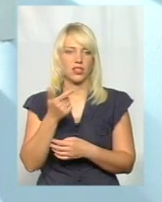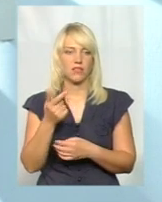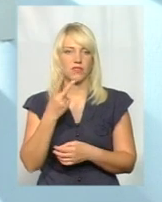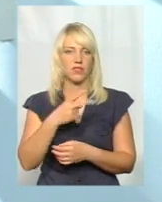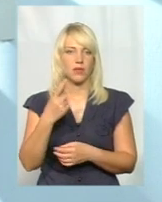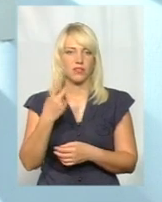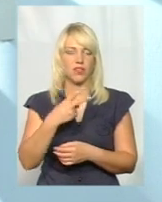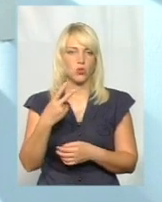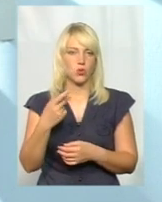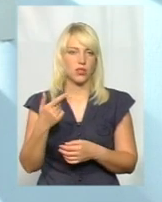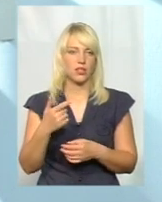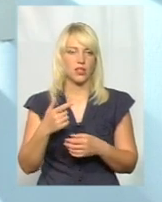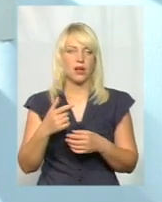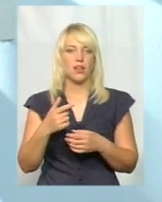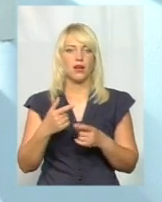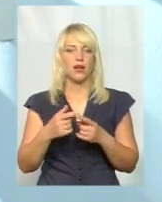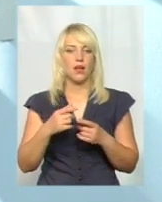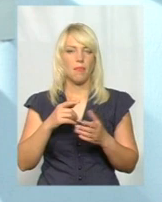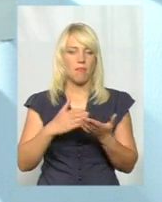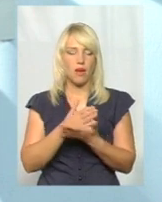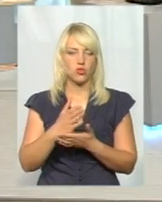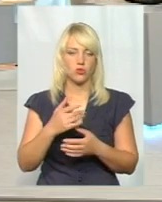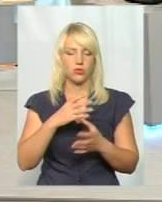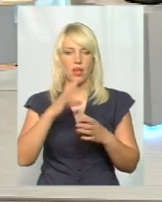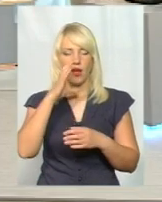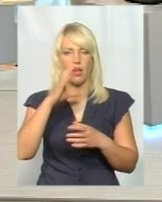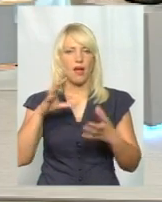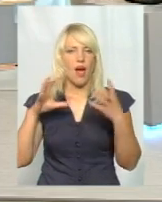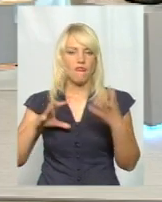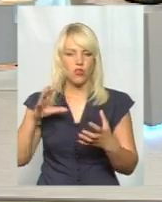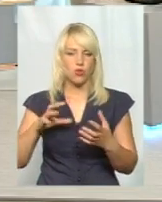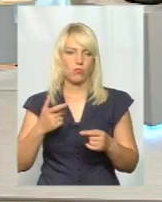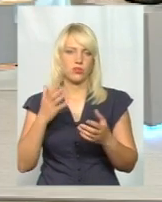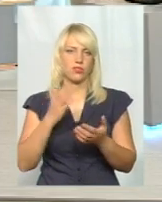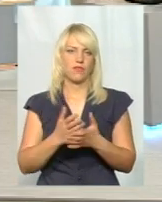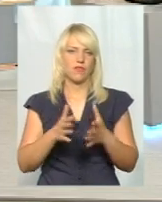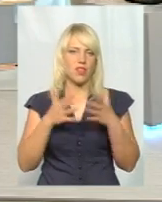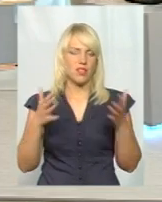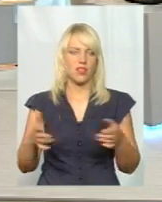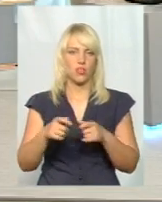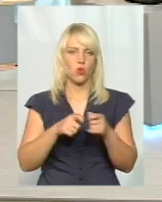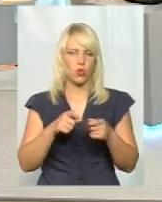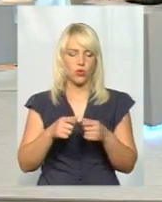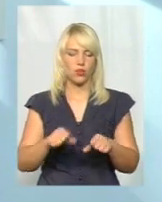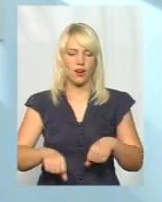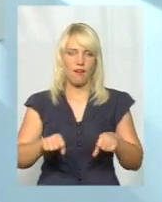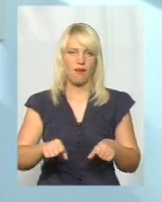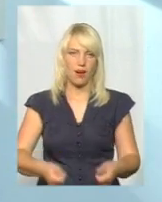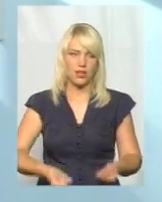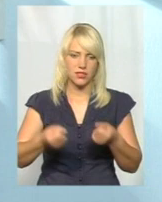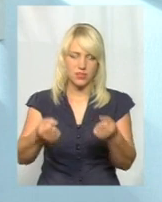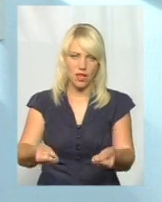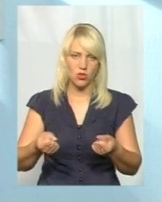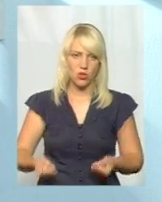-22 маршрут, закупені великі автобуси, великогабаритні, низькопідлогові є, є такі, кондуктори заносять коляски. Беруть 4